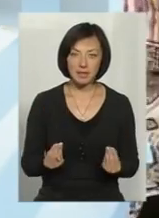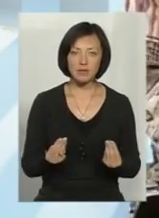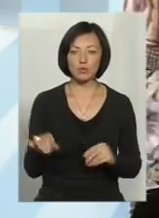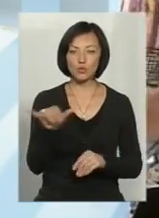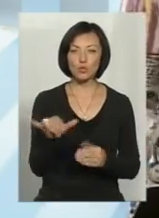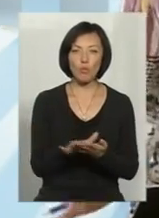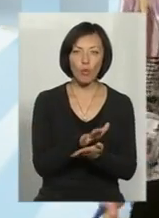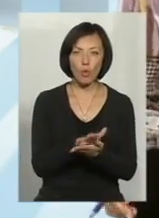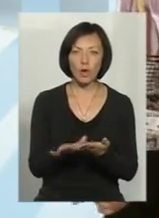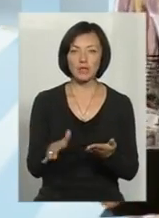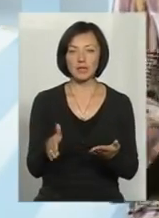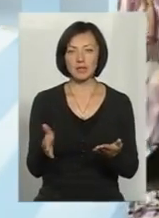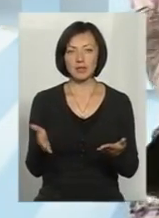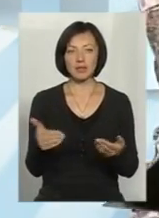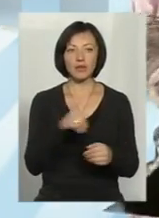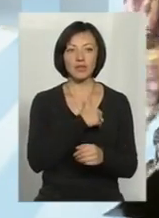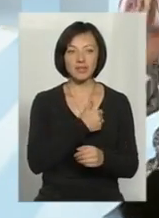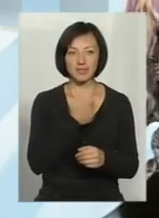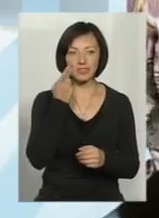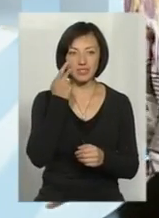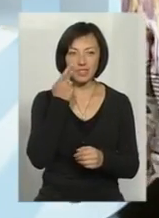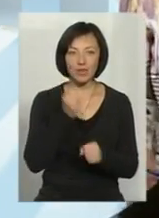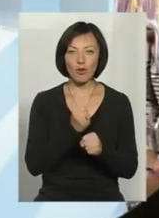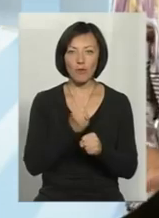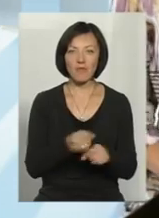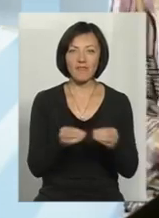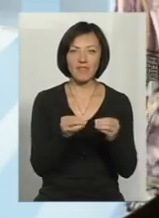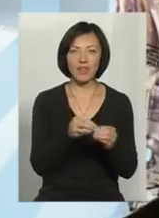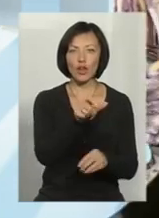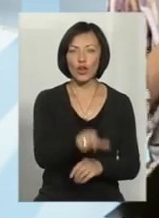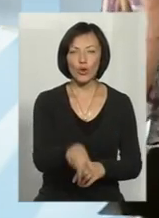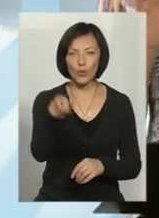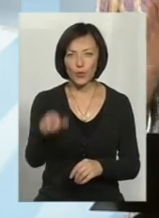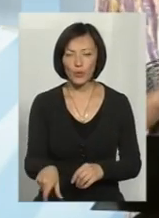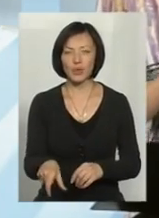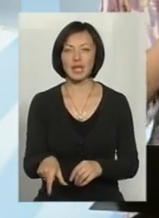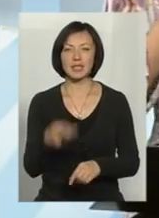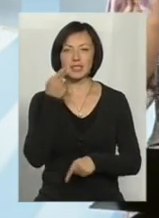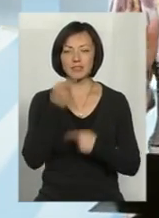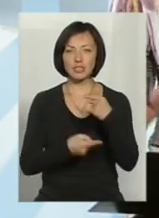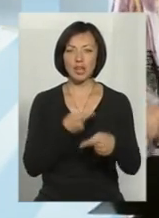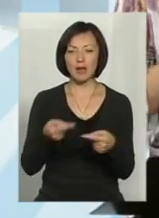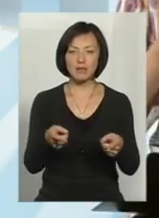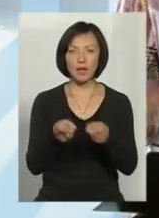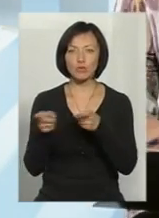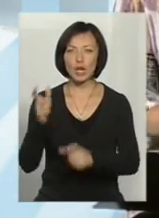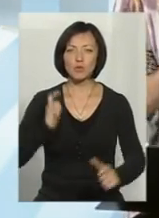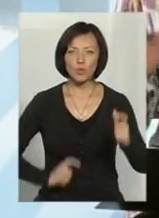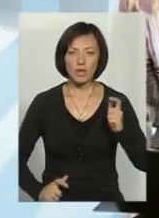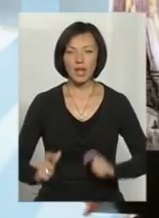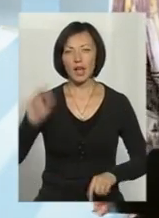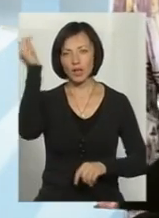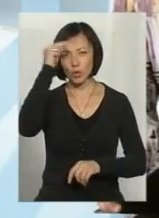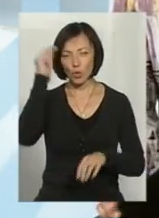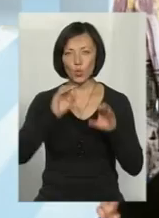на суботники, ми прибираємо, зазвичай це роблять одні і ті самі люди, зазвичай ми залучаємо студентів,